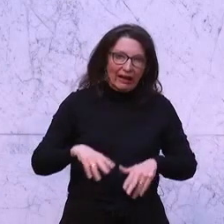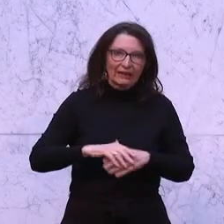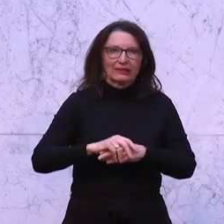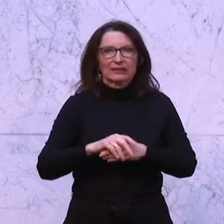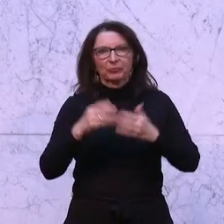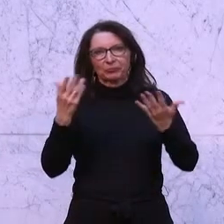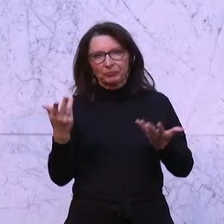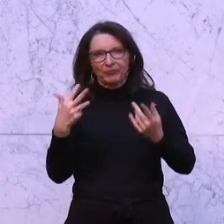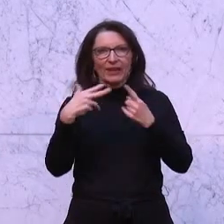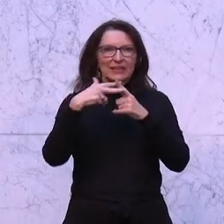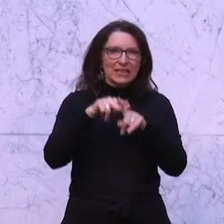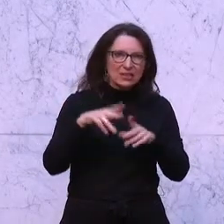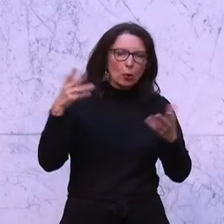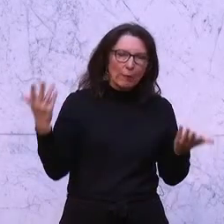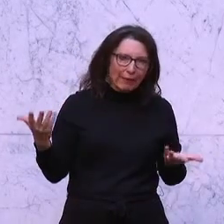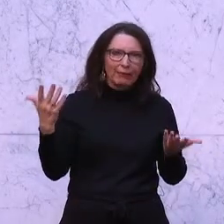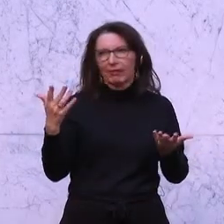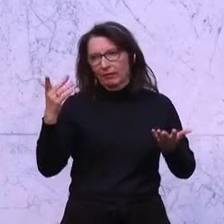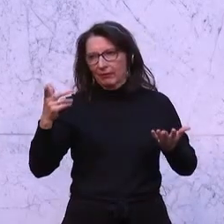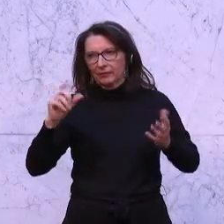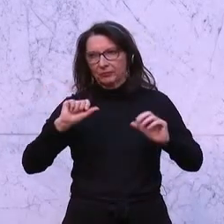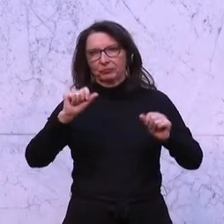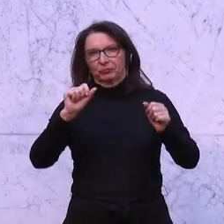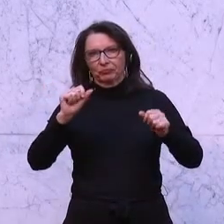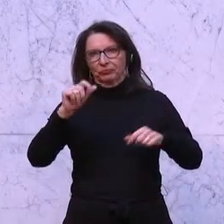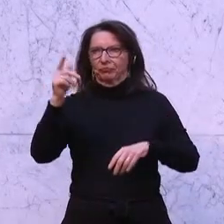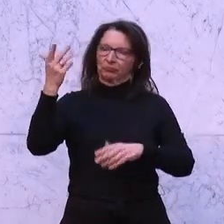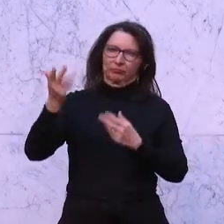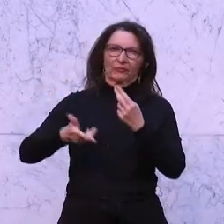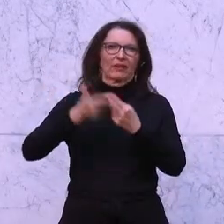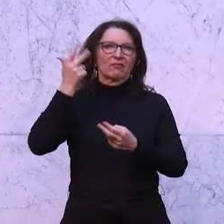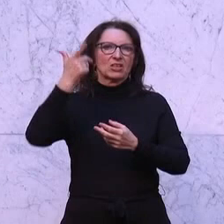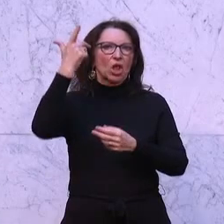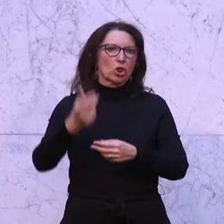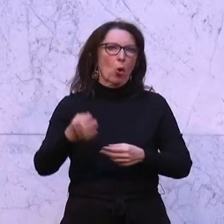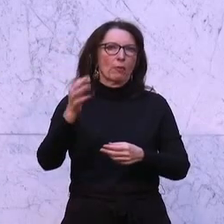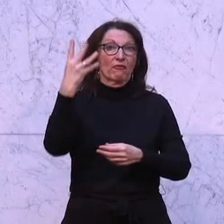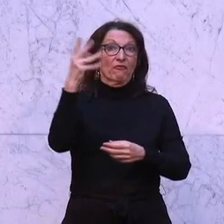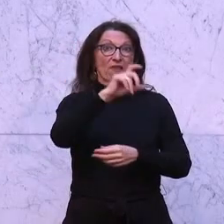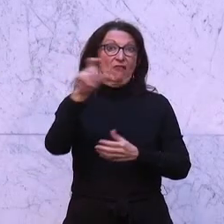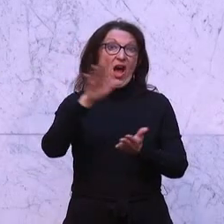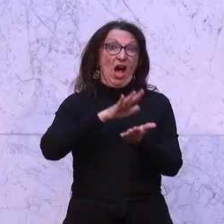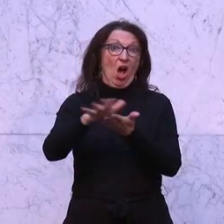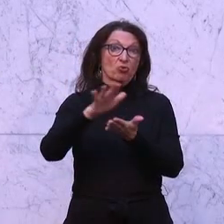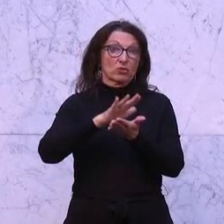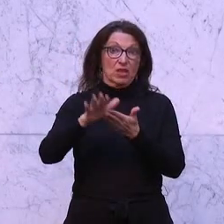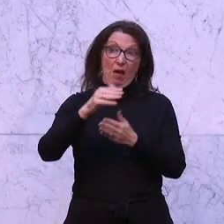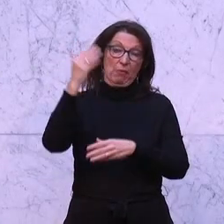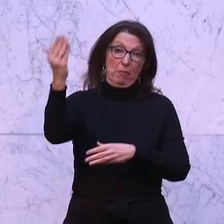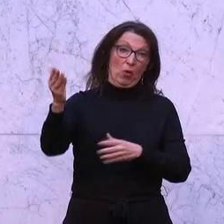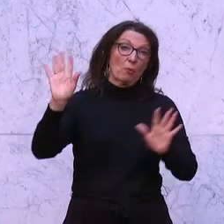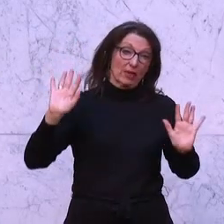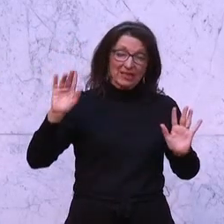die das initiieren, fast das Doppelte oder das Vierfache von den Ausgaben bezahlt bekommen, darüber